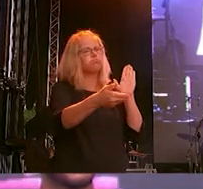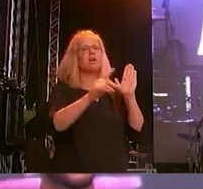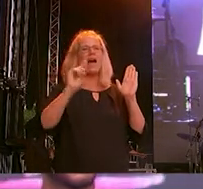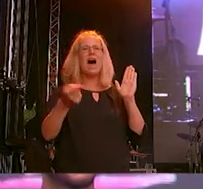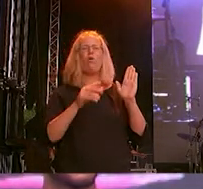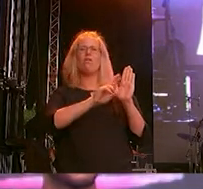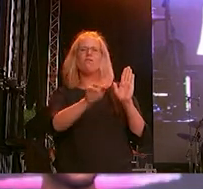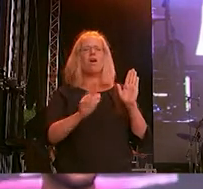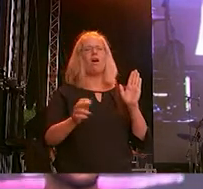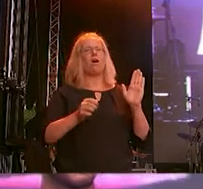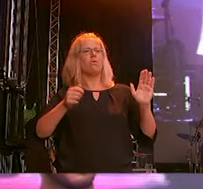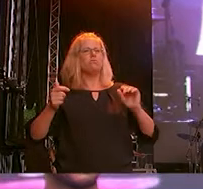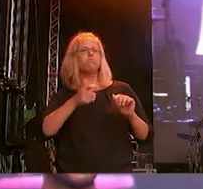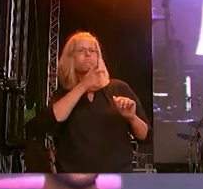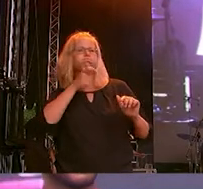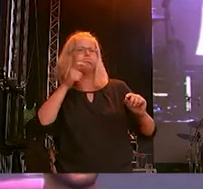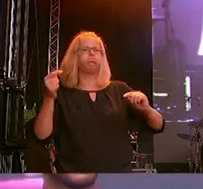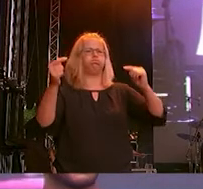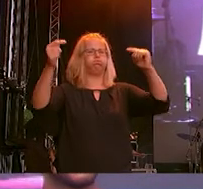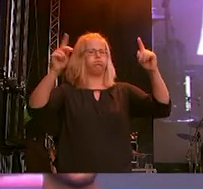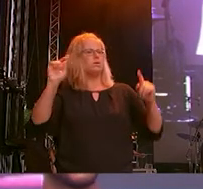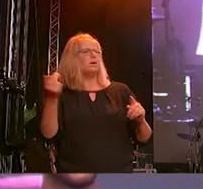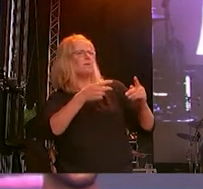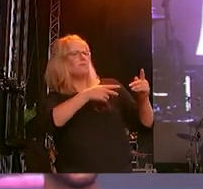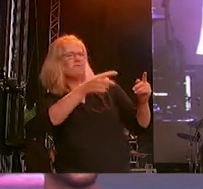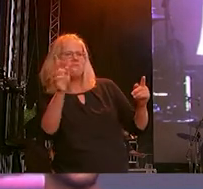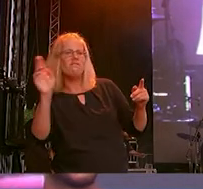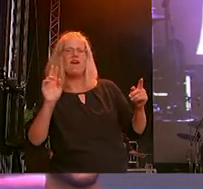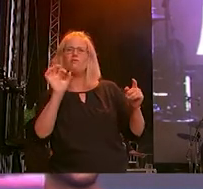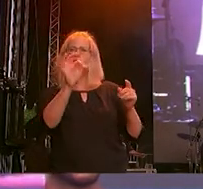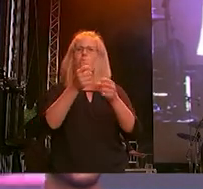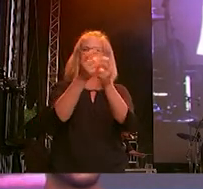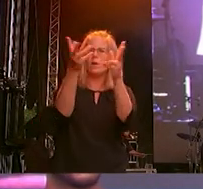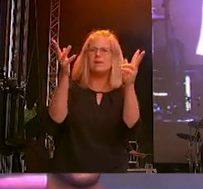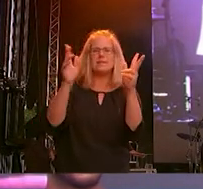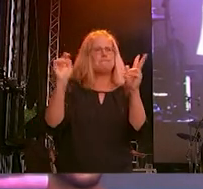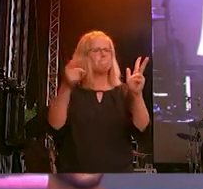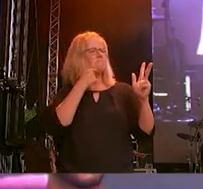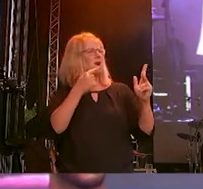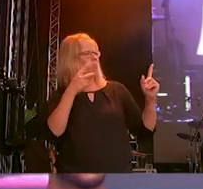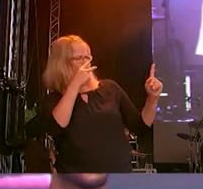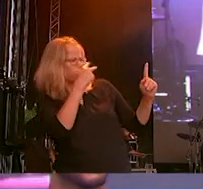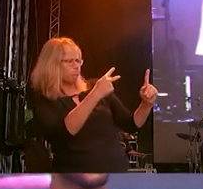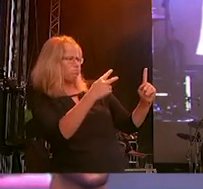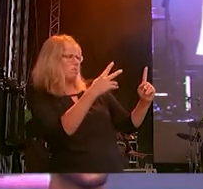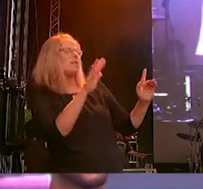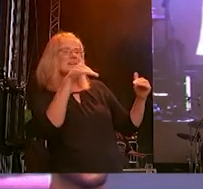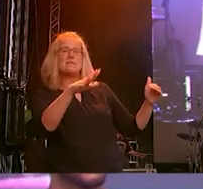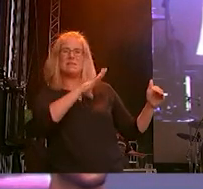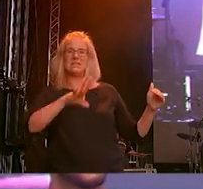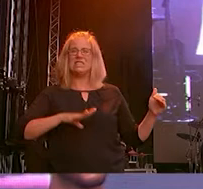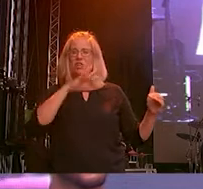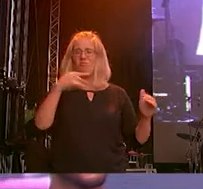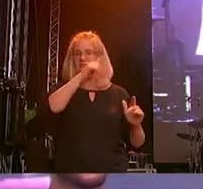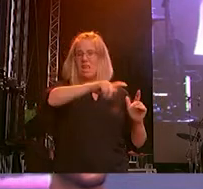Humanität einsetzen, geraten in den Fokus. Ja, es gibt viele in Sachsen, die für die solidarische und offene Gesellschaft einstehen.